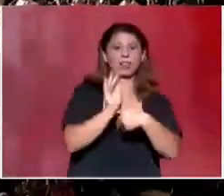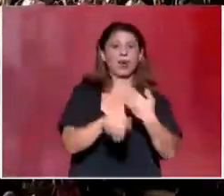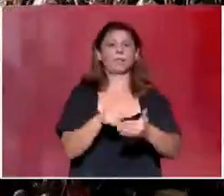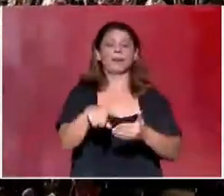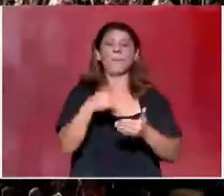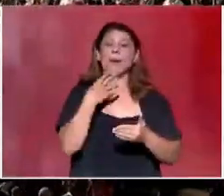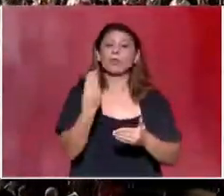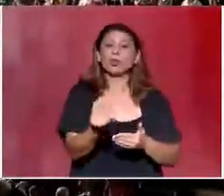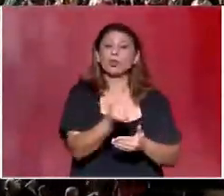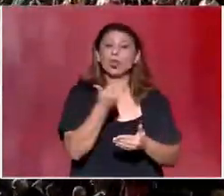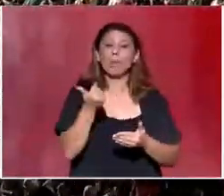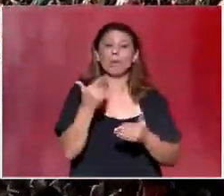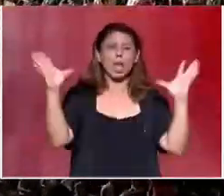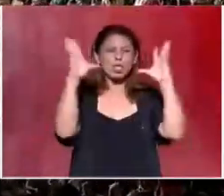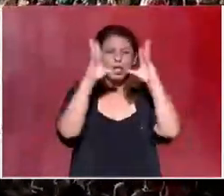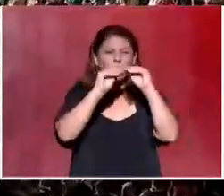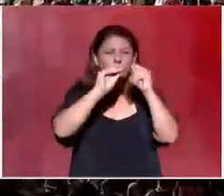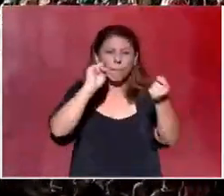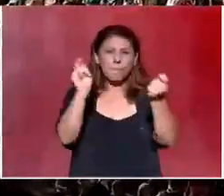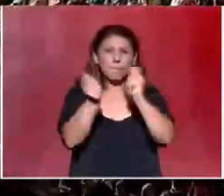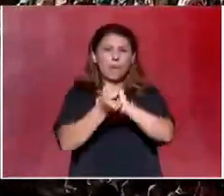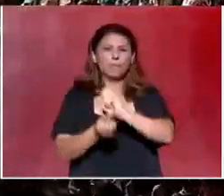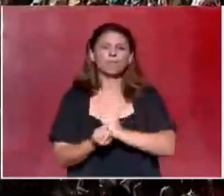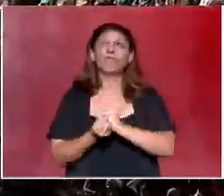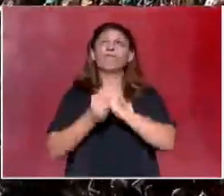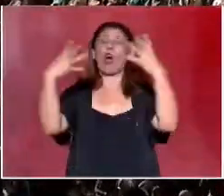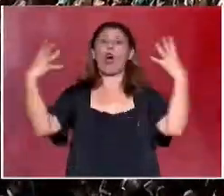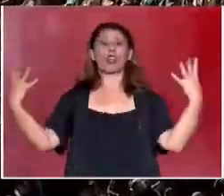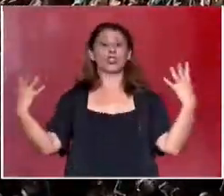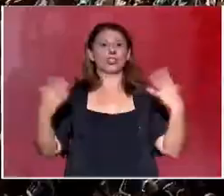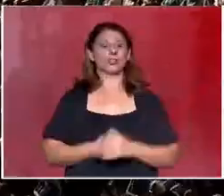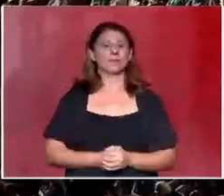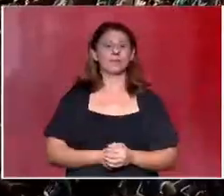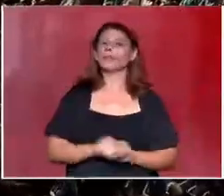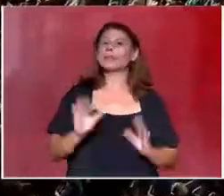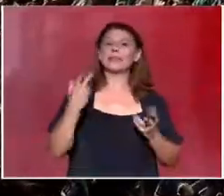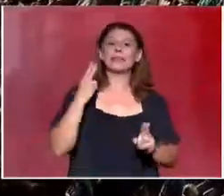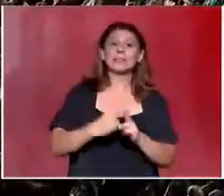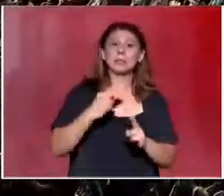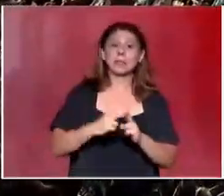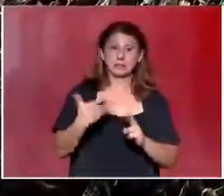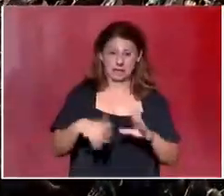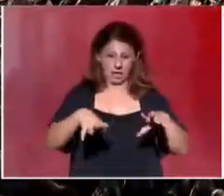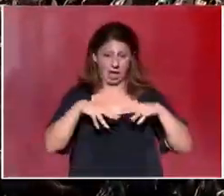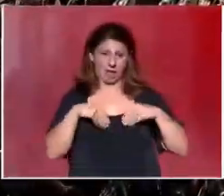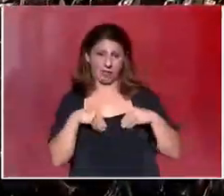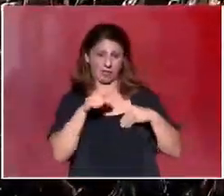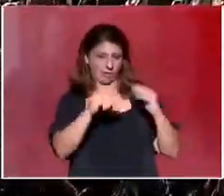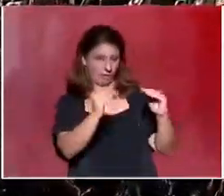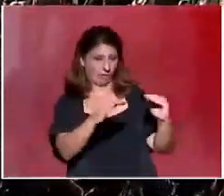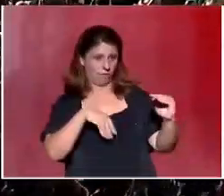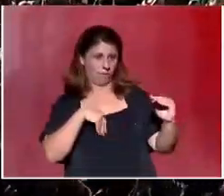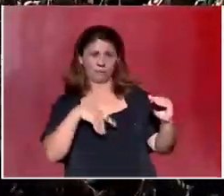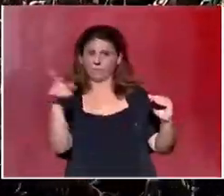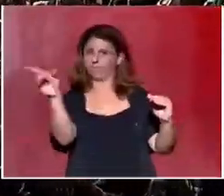σκοτάδια λάμψη. Γιατί αυτό που μετράει τελικά δεν είναι ο συμβιβασμός με την κατάσταση,